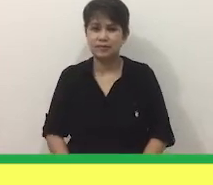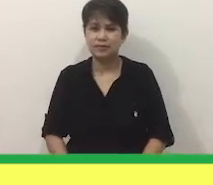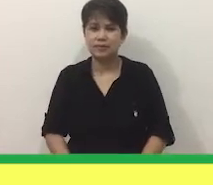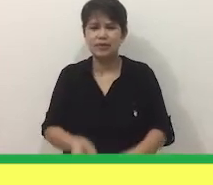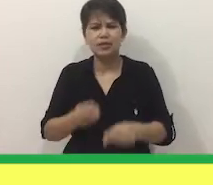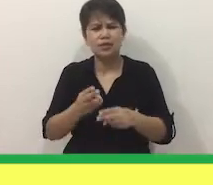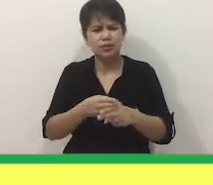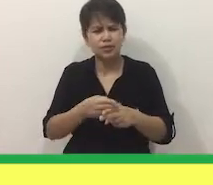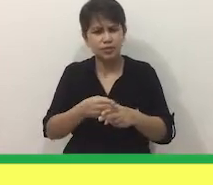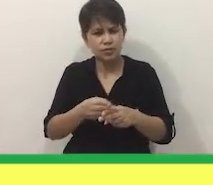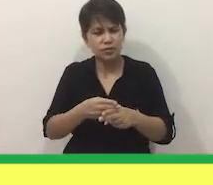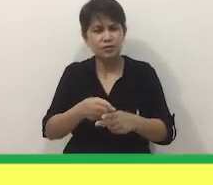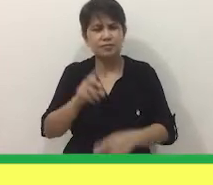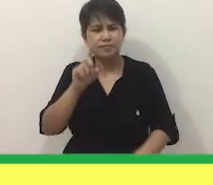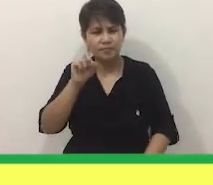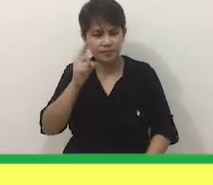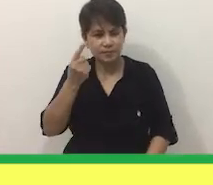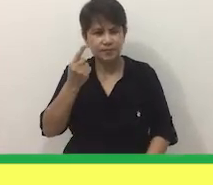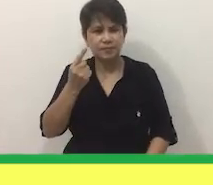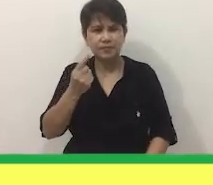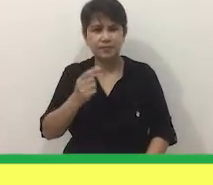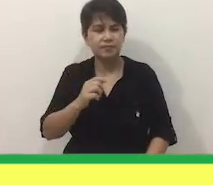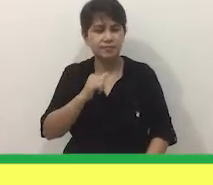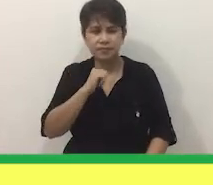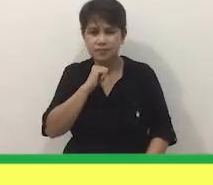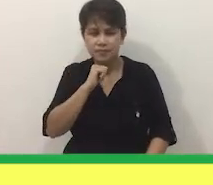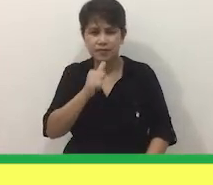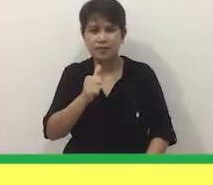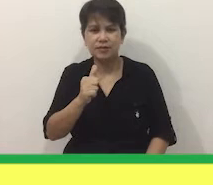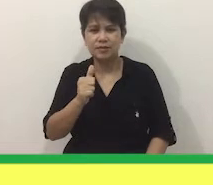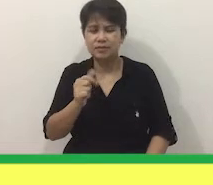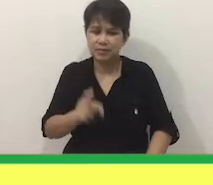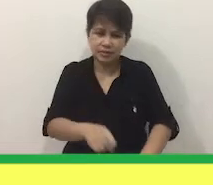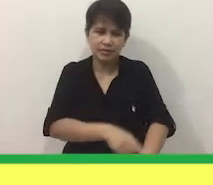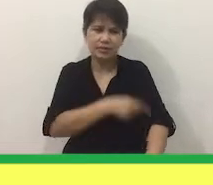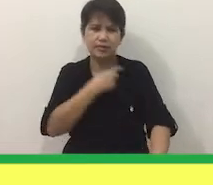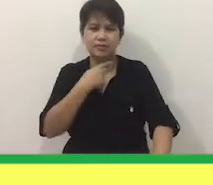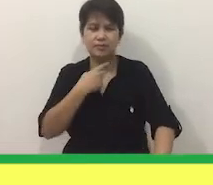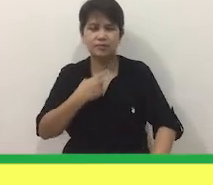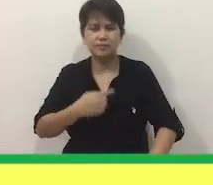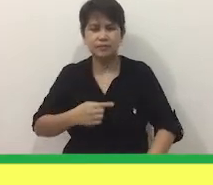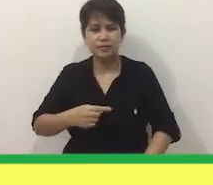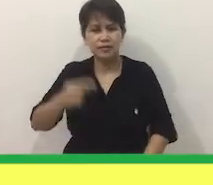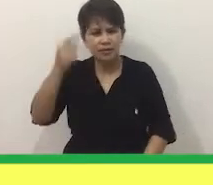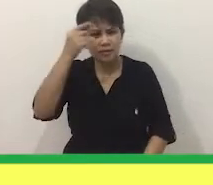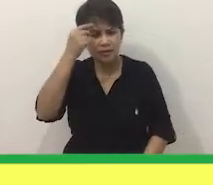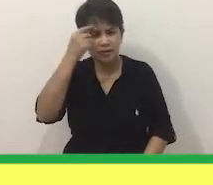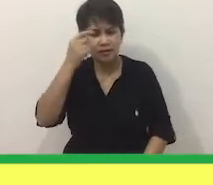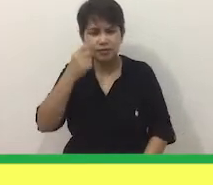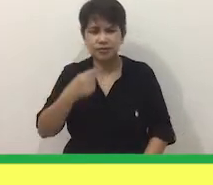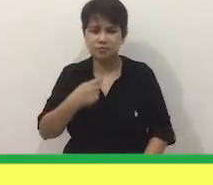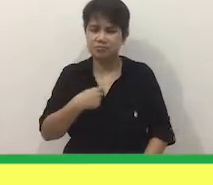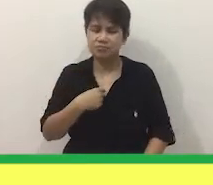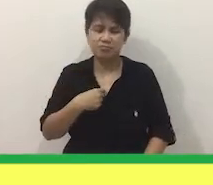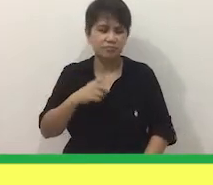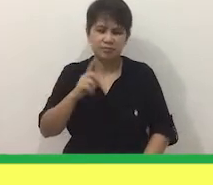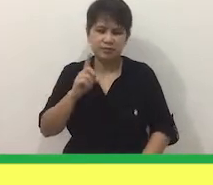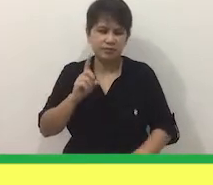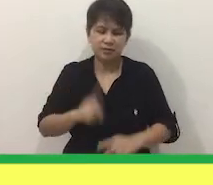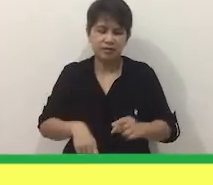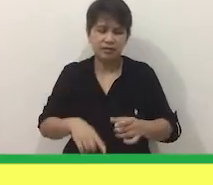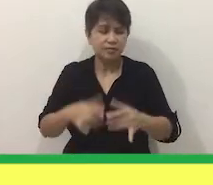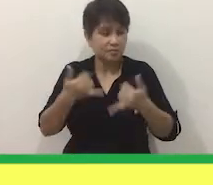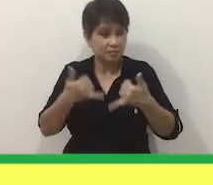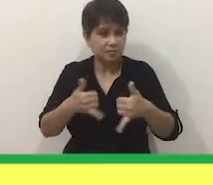Pansam Pansamantala Pansamantala Lang Naman Palapala Nanay Hindi Naman Masyadong Magtatagal Akala Ko Hindi Na Ako